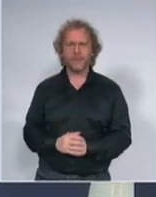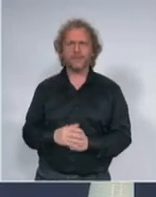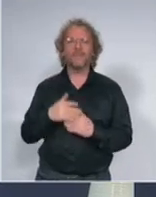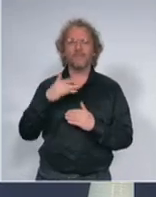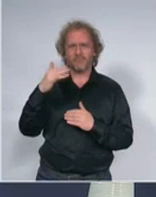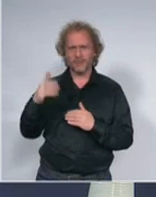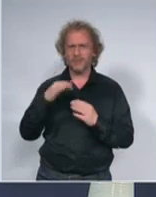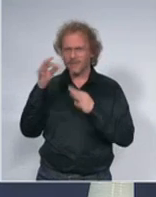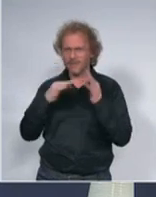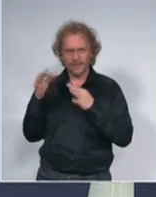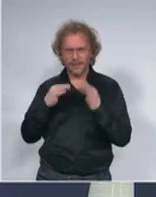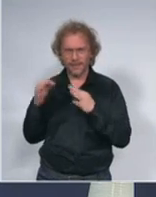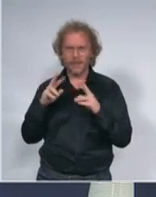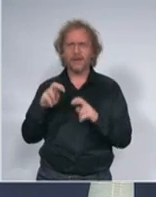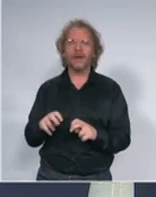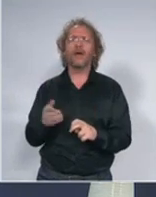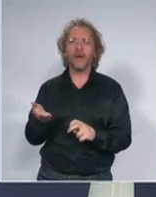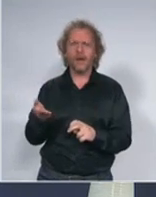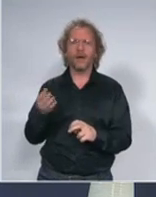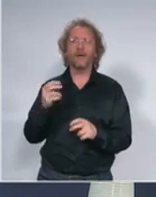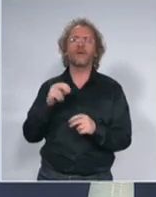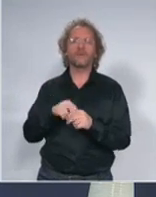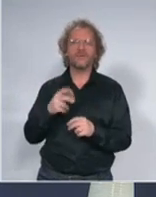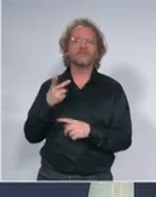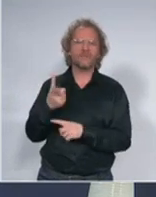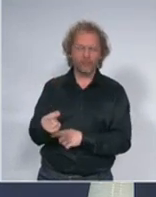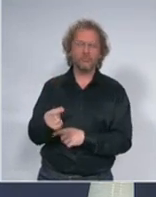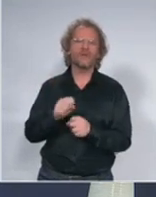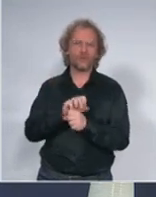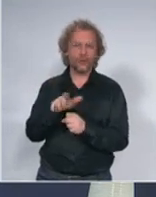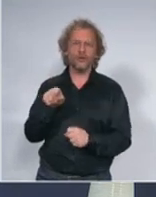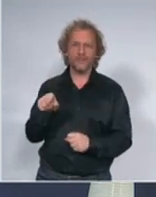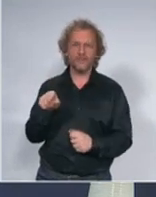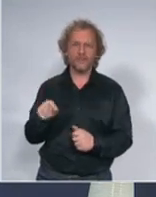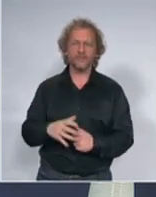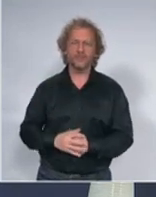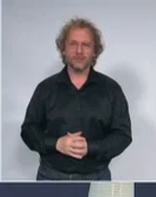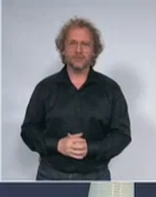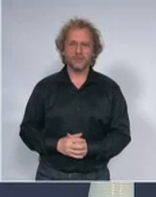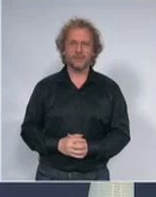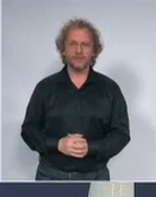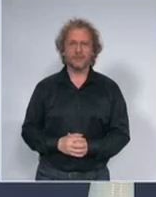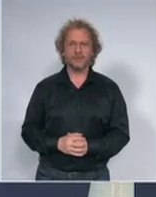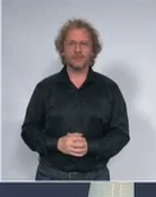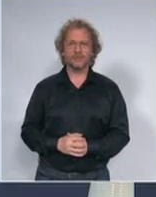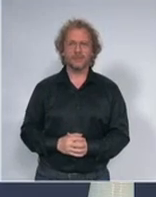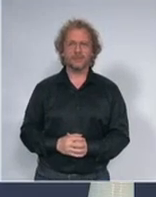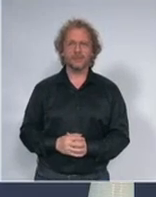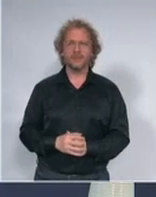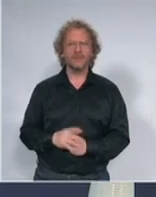ima i koronavirus, tako da ne možemo reći da je na respiratorima zbog komplikacija pravuzorkovim